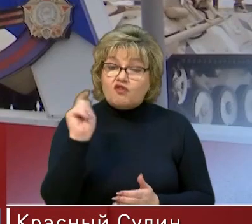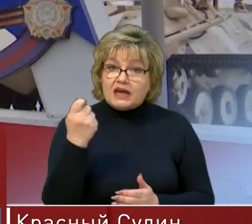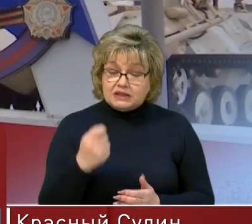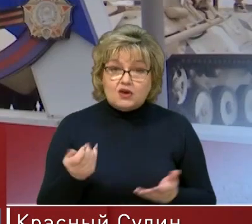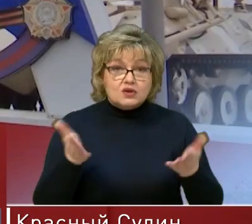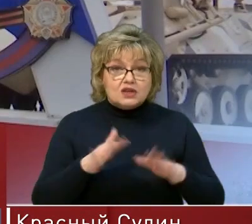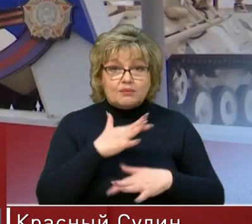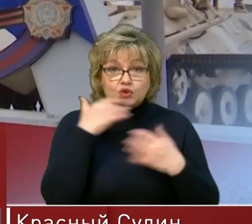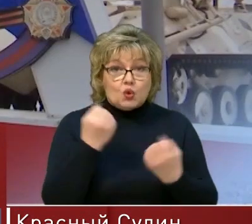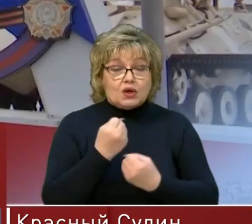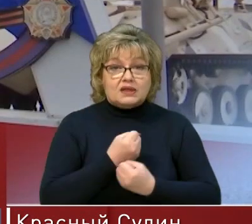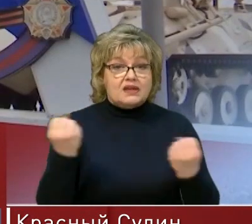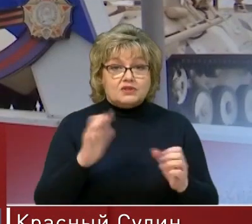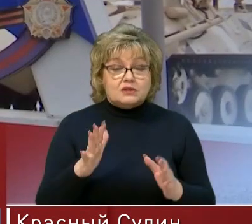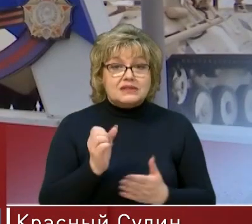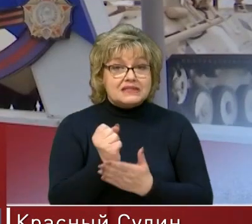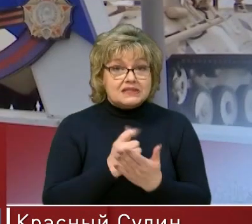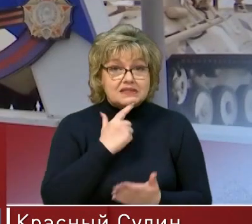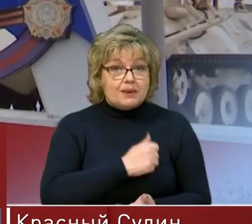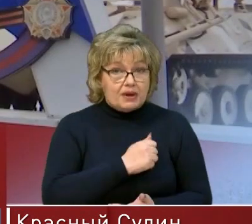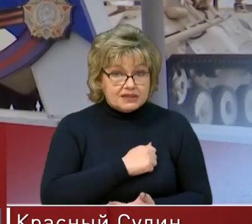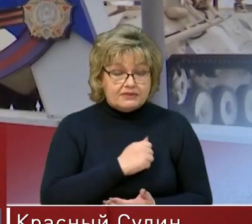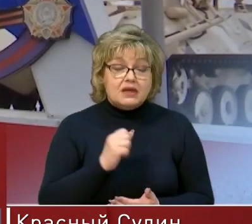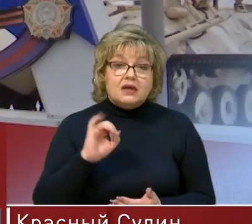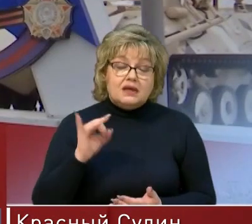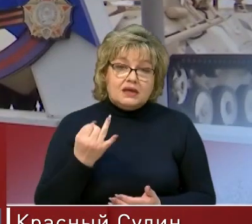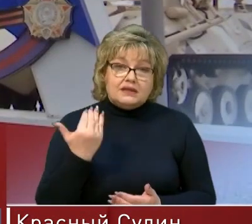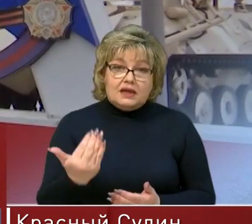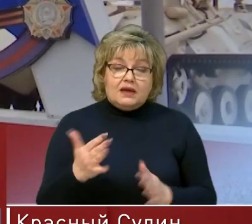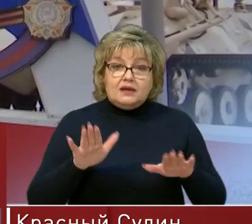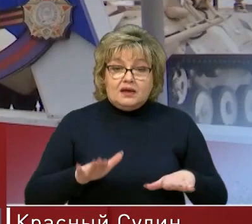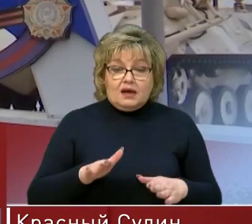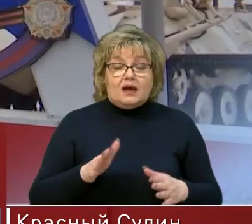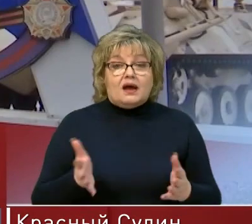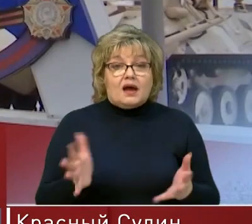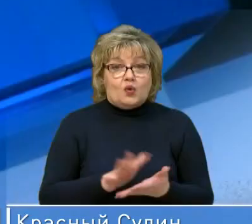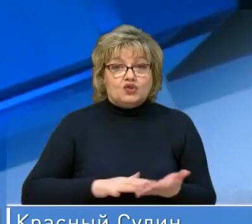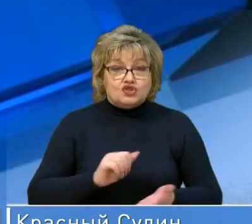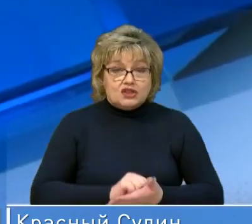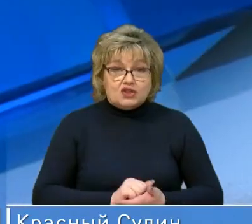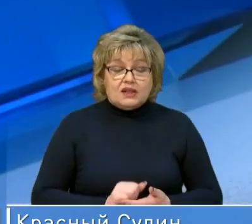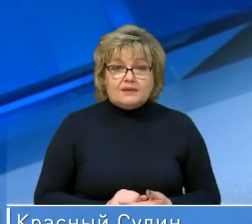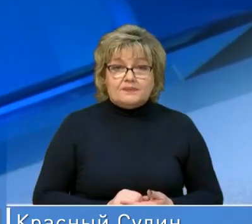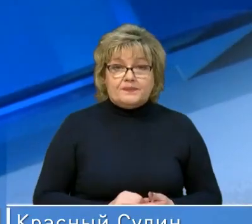боеприпасов. И выезжают подвижные группы разминирования для их обезврежения и уничтожения.